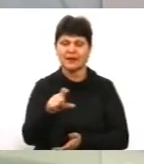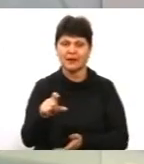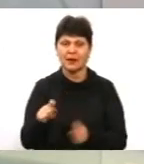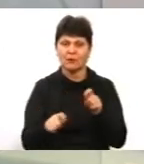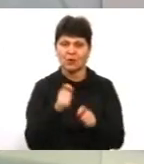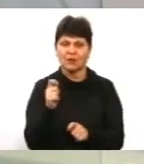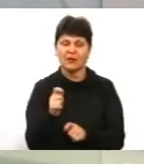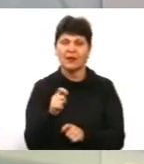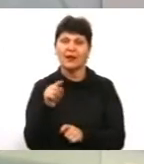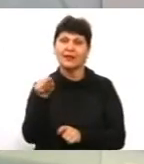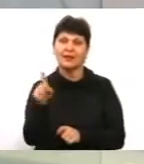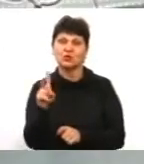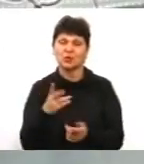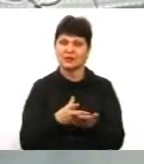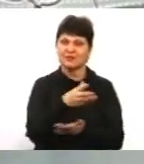сплачує штрафи?